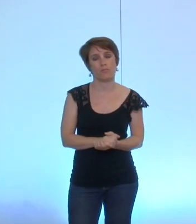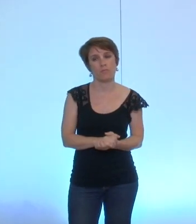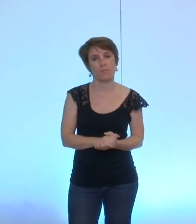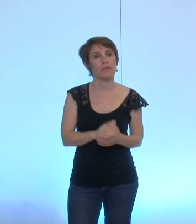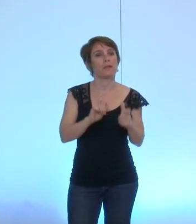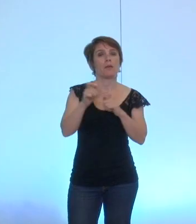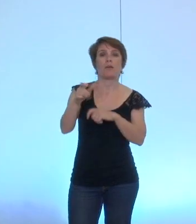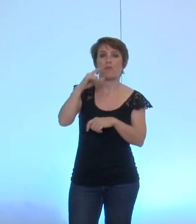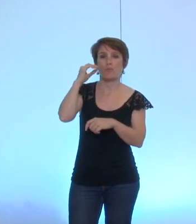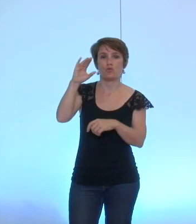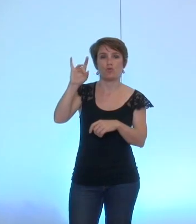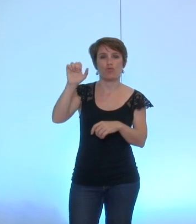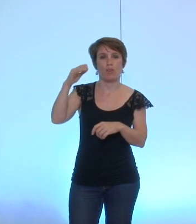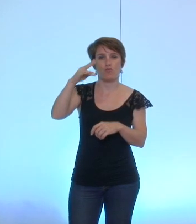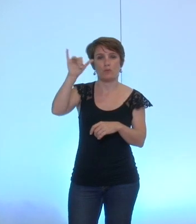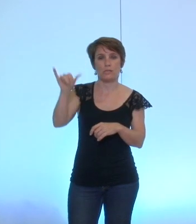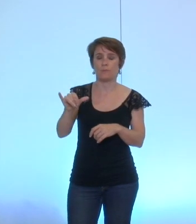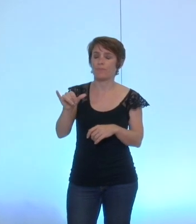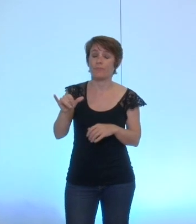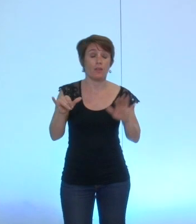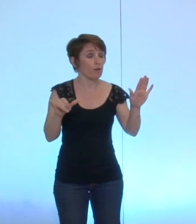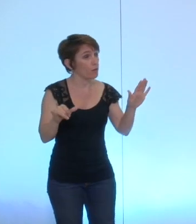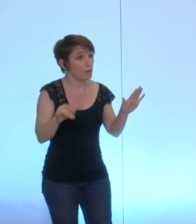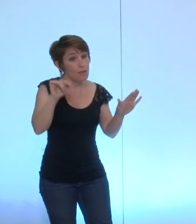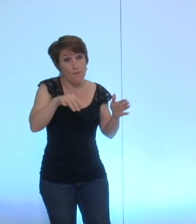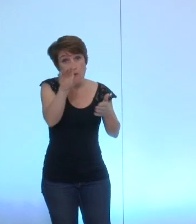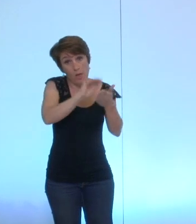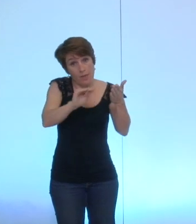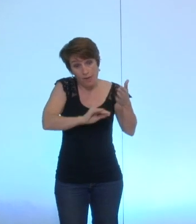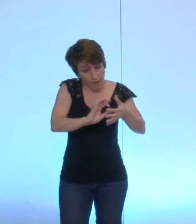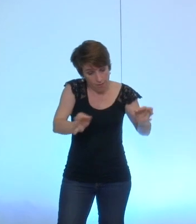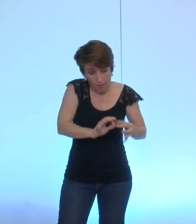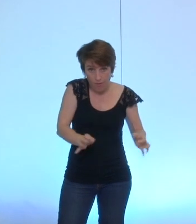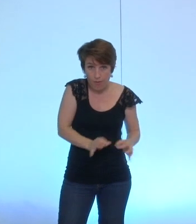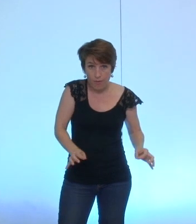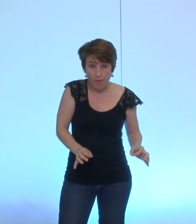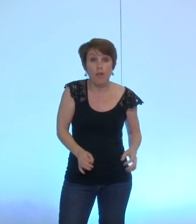il y a un moment où il faut écrire donc il est institué une commission